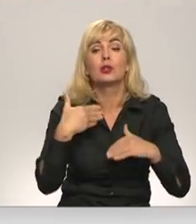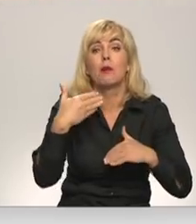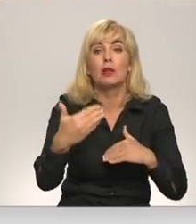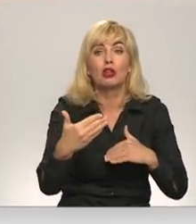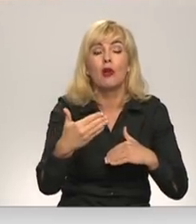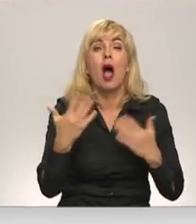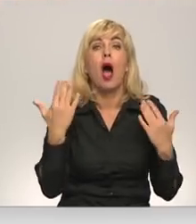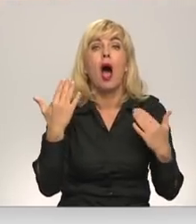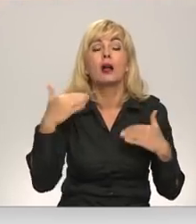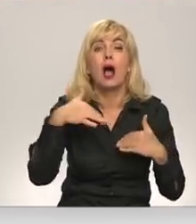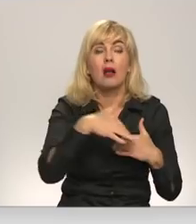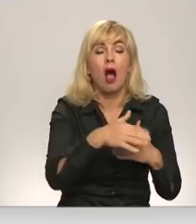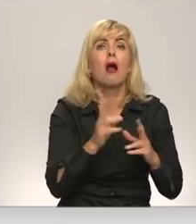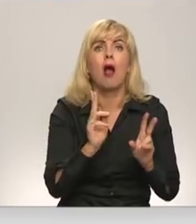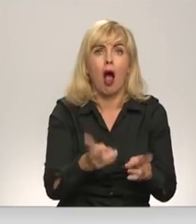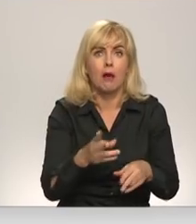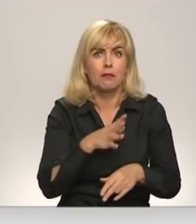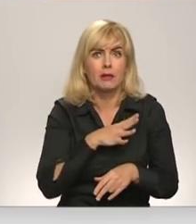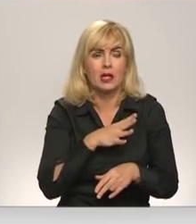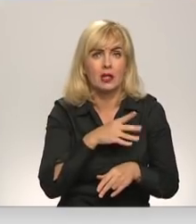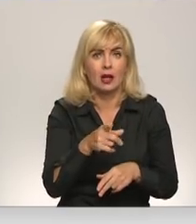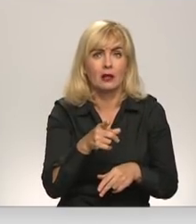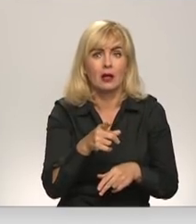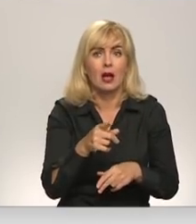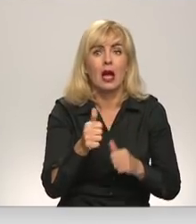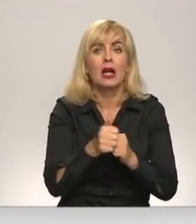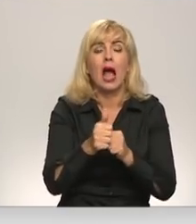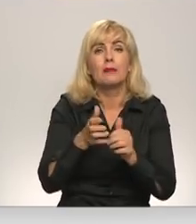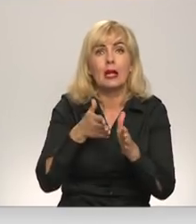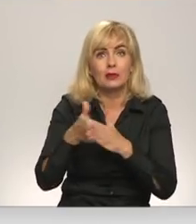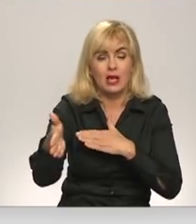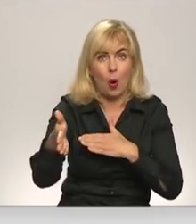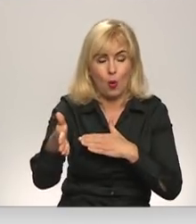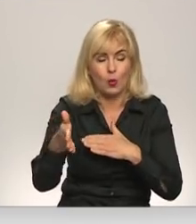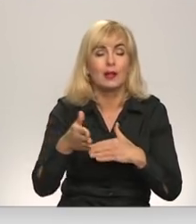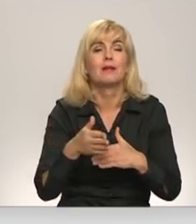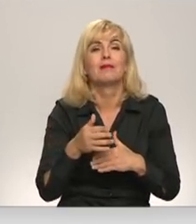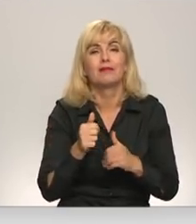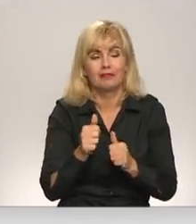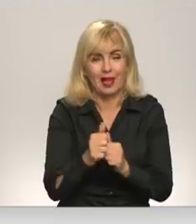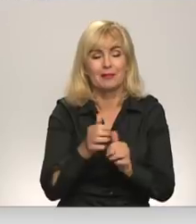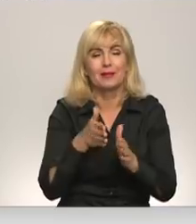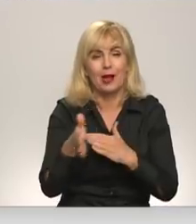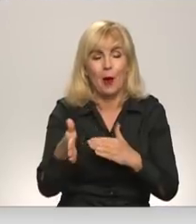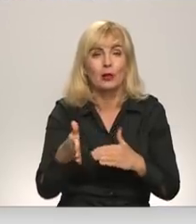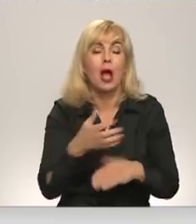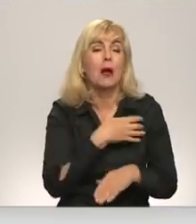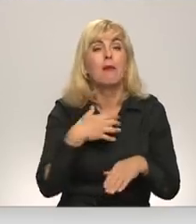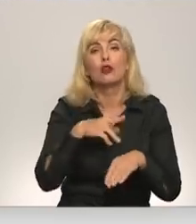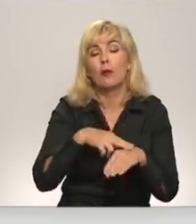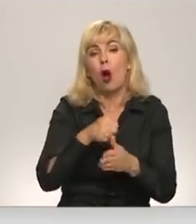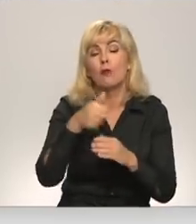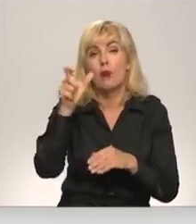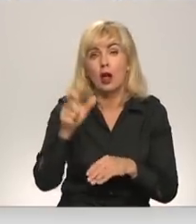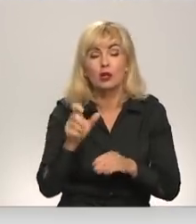Kā es ārā tikāt? Ārā? Pār kaimiņiem. Pār kaimiņiem cetu, jā? Jā, jā. Pār kaimiņiem cetu, jā. Pašvaldīts policijas